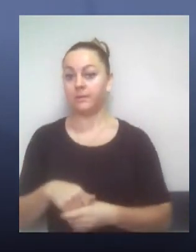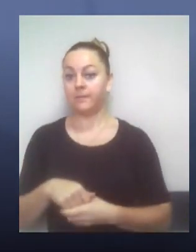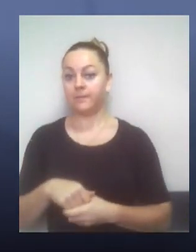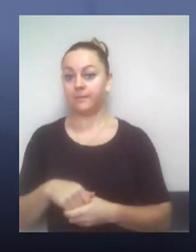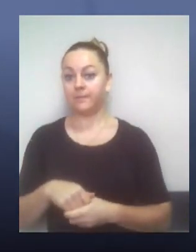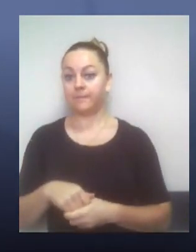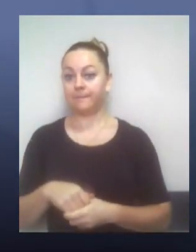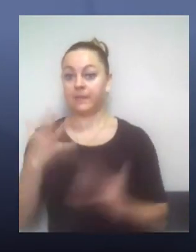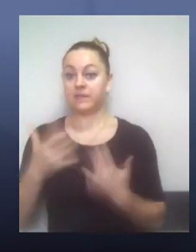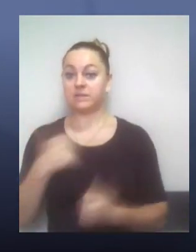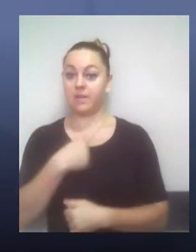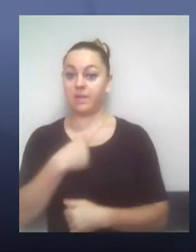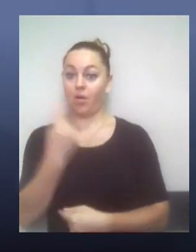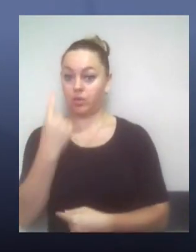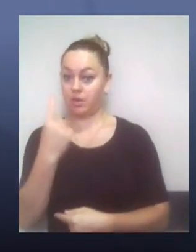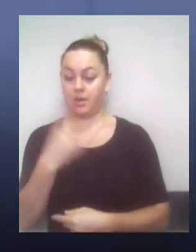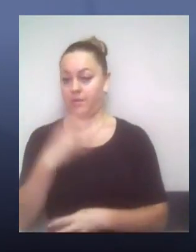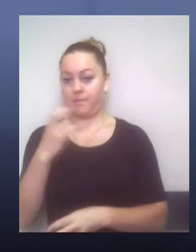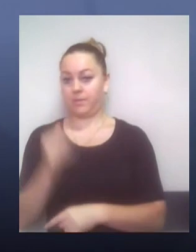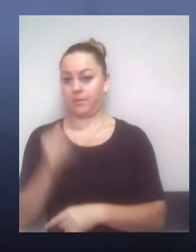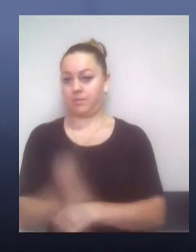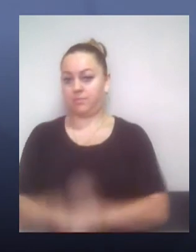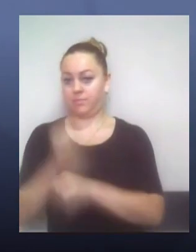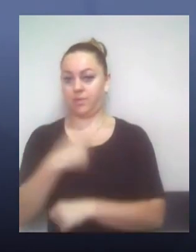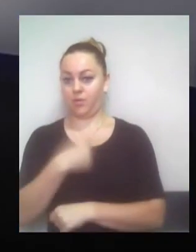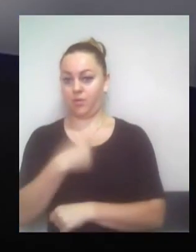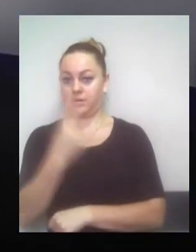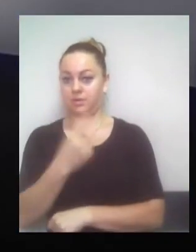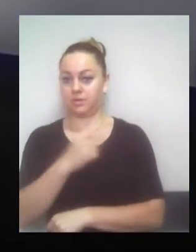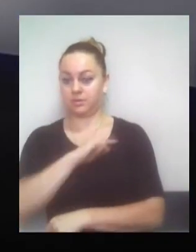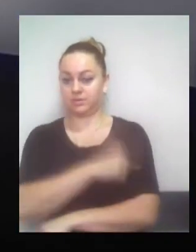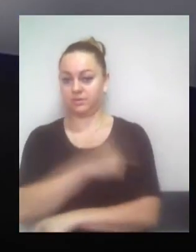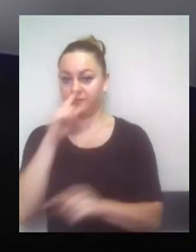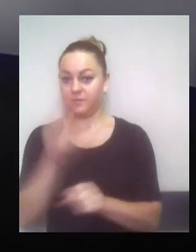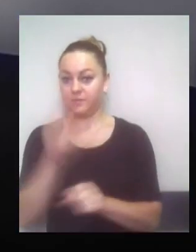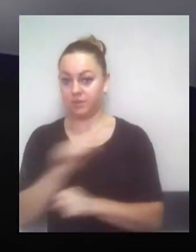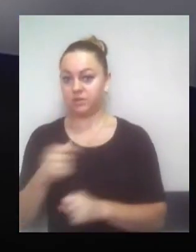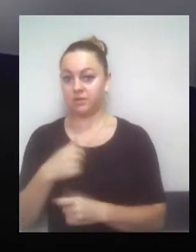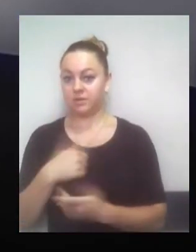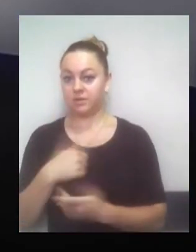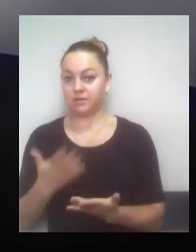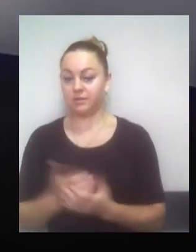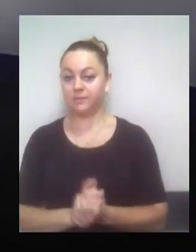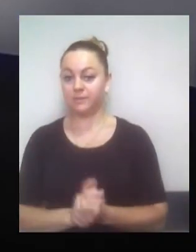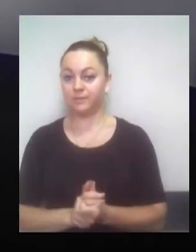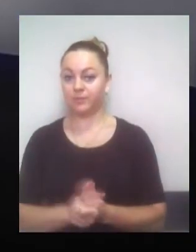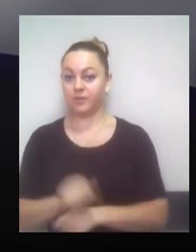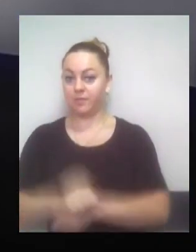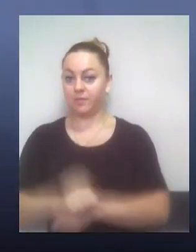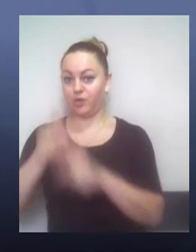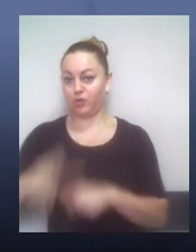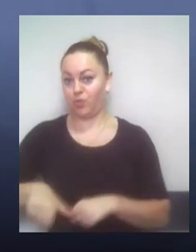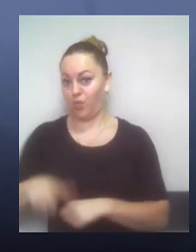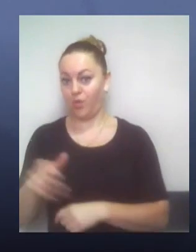я була одна, ми б не перекрывали жителями дорогу, я б була одна, а нас було двоє. Ми б просто физически не змогли перекрыть дорогу.